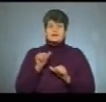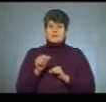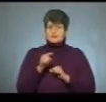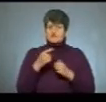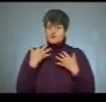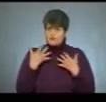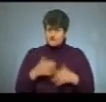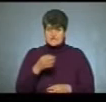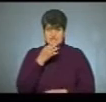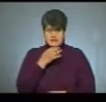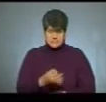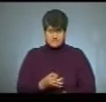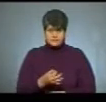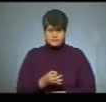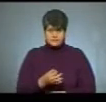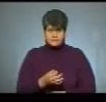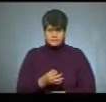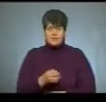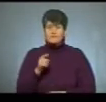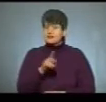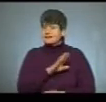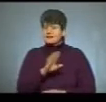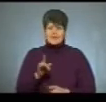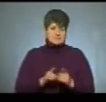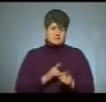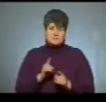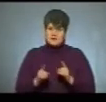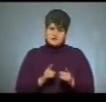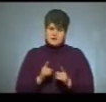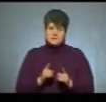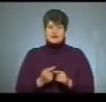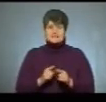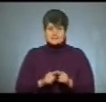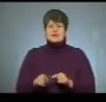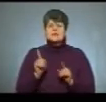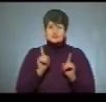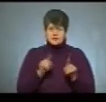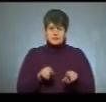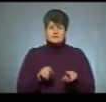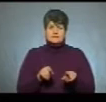сказав, власне, вони не зміни, вони, власне, це є ті самі